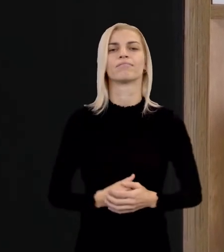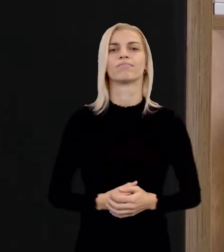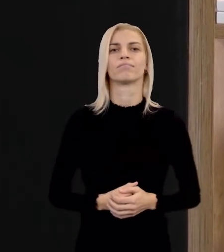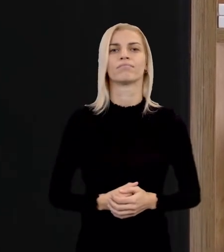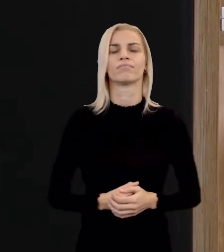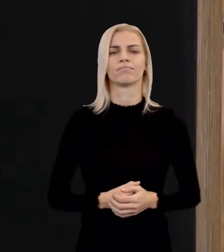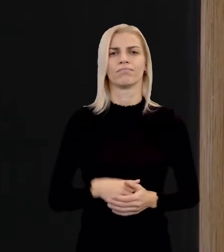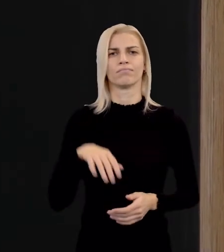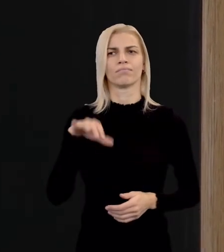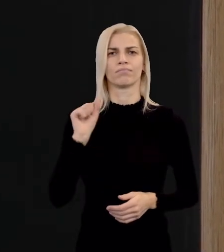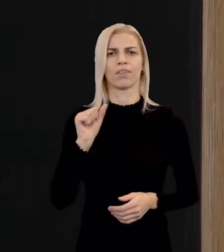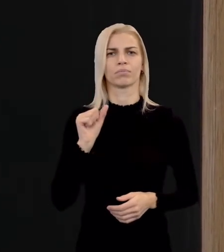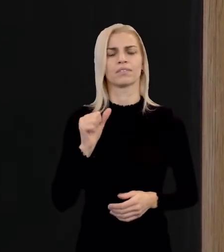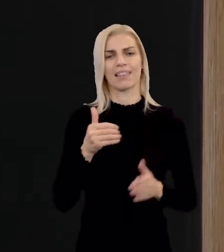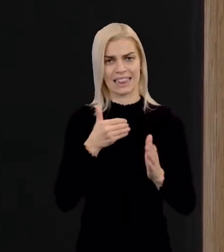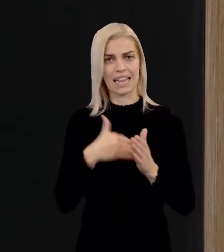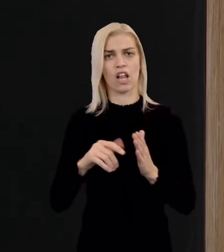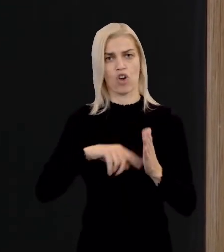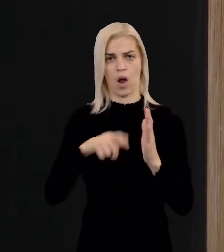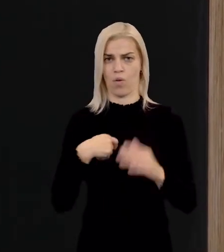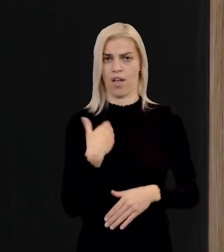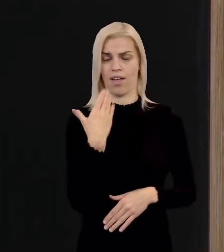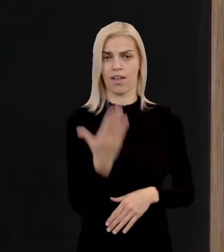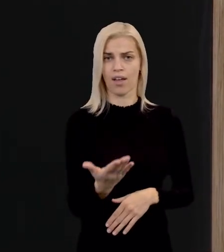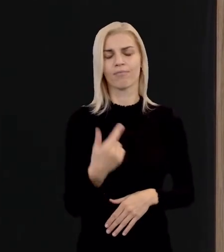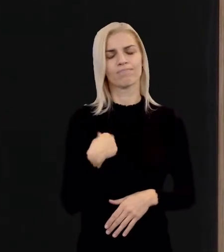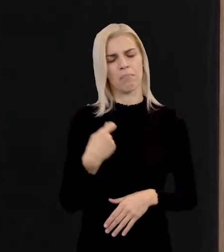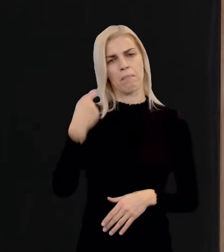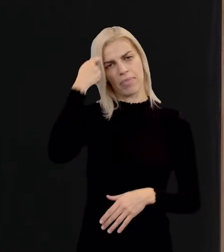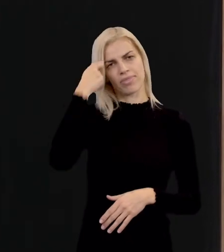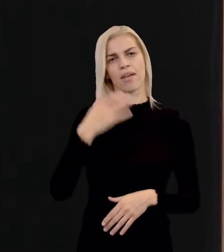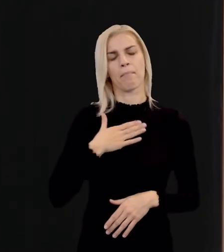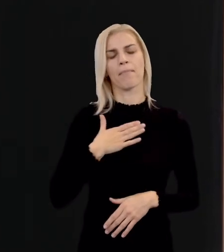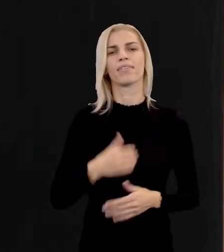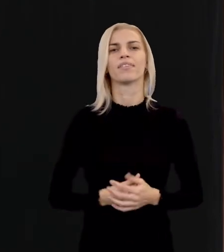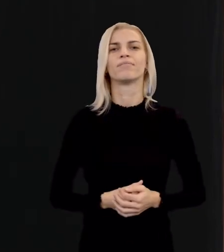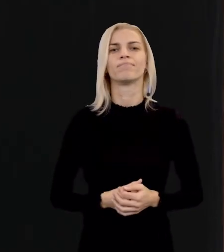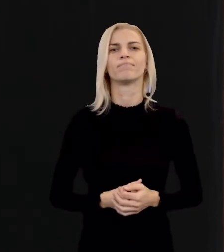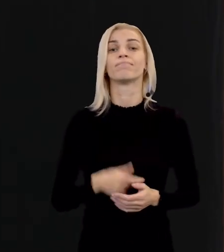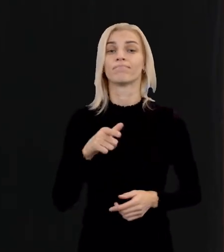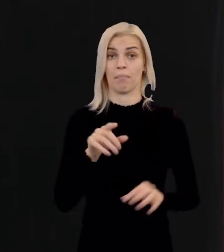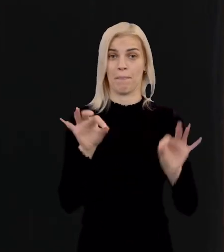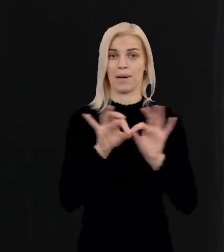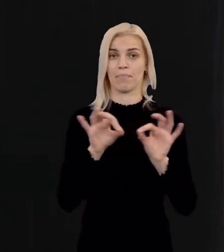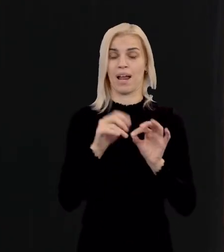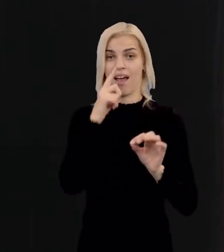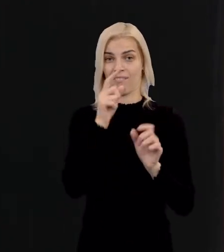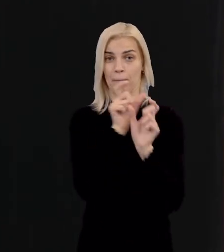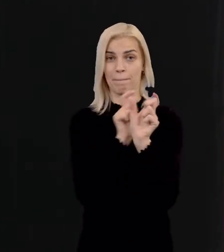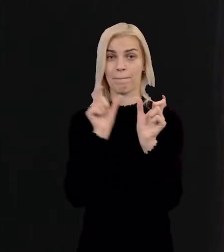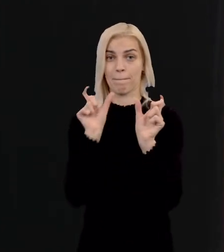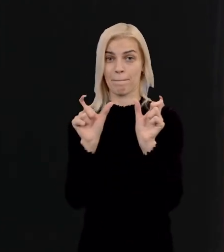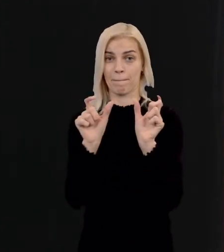A aby ste mali aj nejaké ďalšie úlohy sami pre seba, ja vám taký nápad. Pripravte na tieto prípony